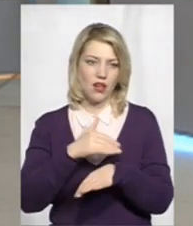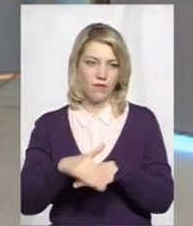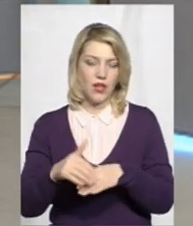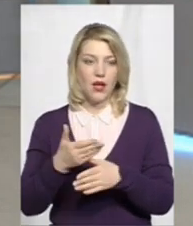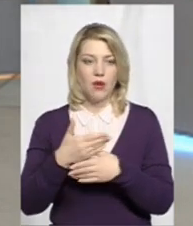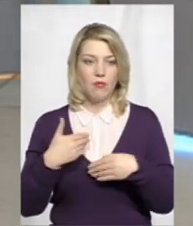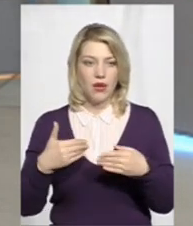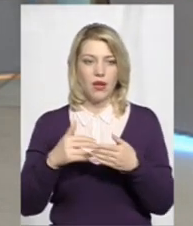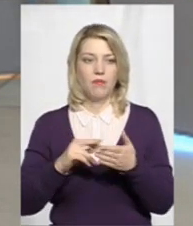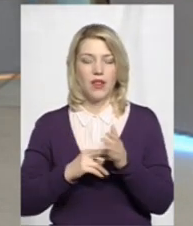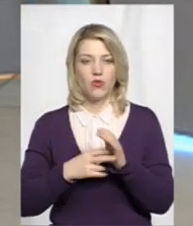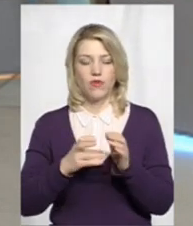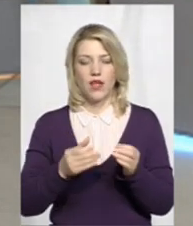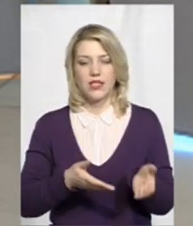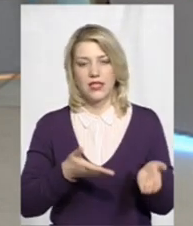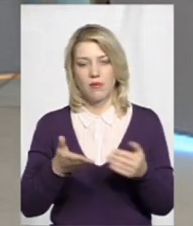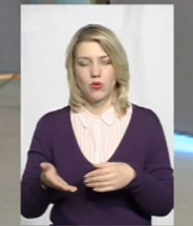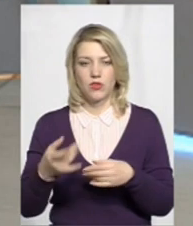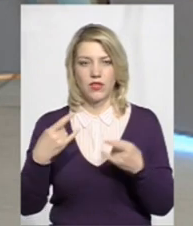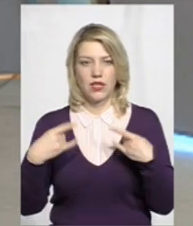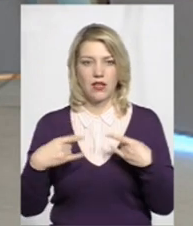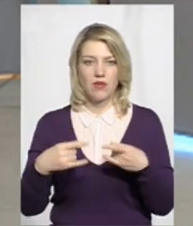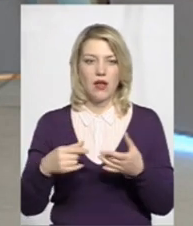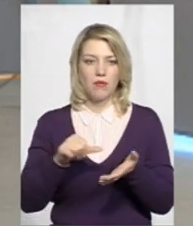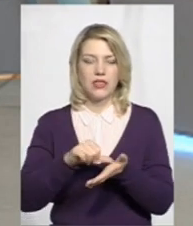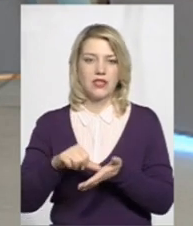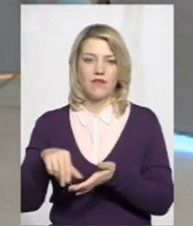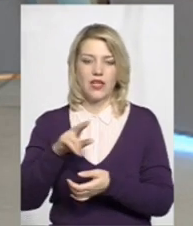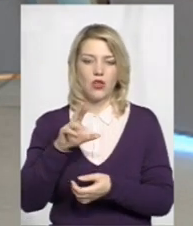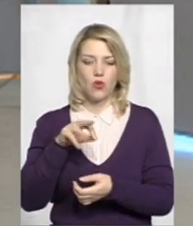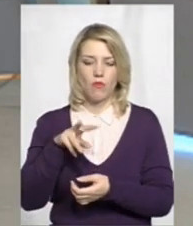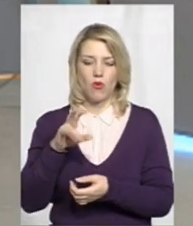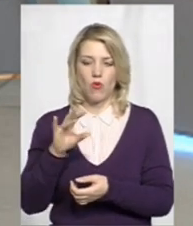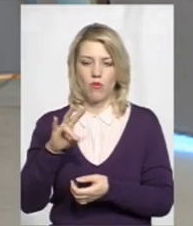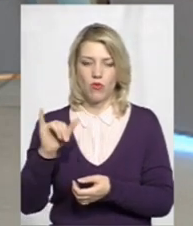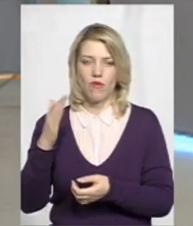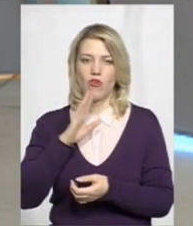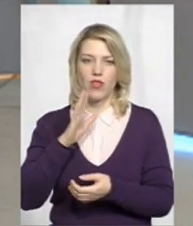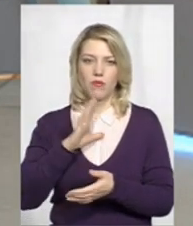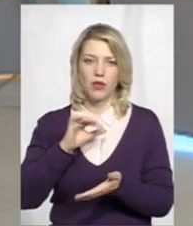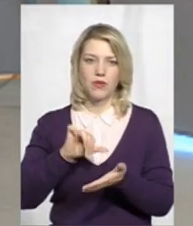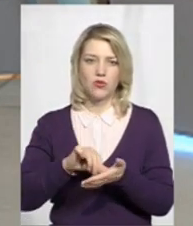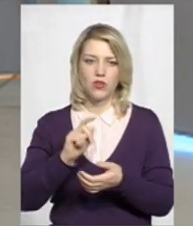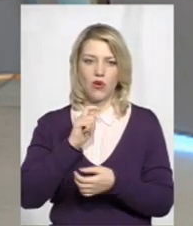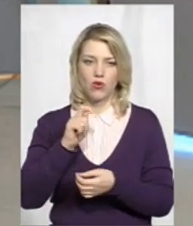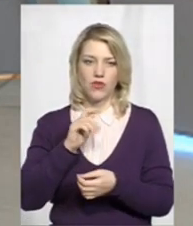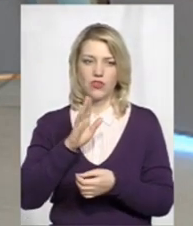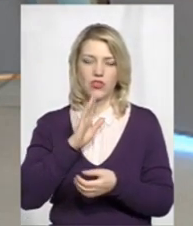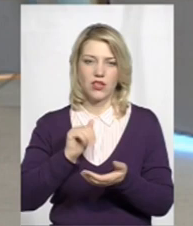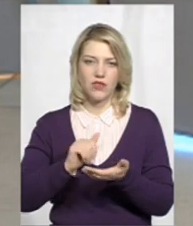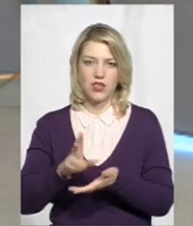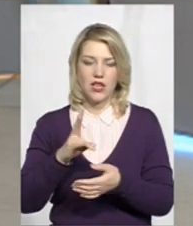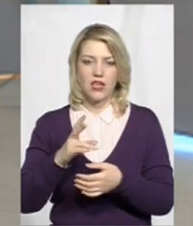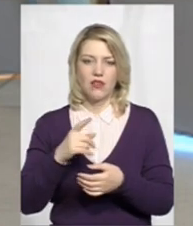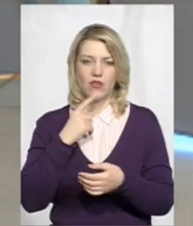запросити на ефір, або хоча б взяти коментар у представниці Домкому, бо вона була присутня на прес-конференції. Проте, жінка відмовилася, зіславшись на